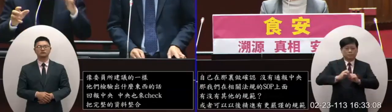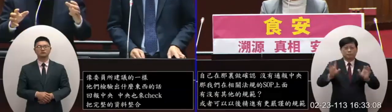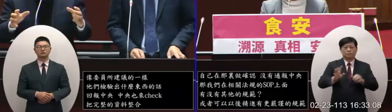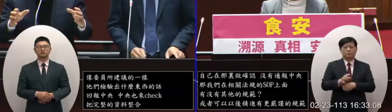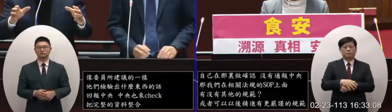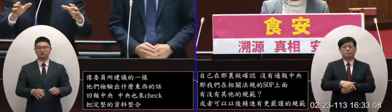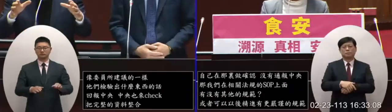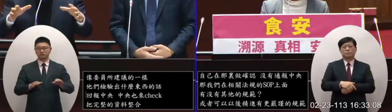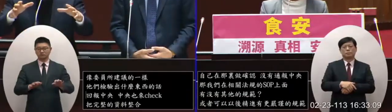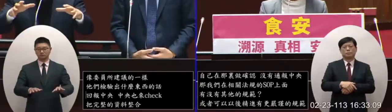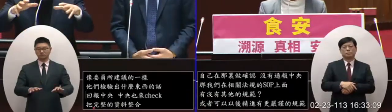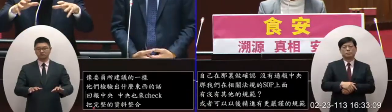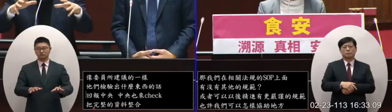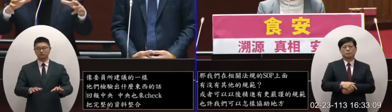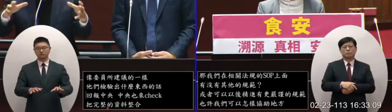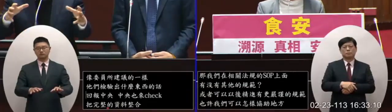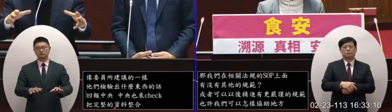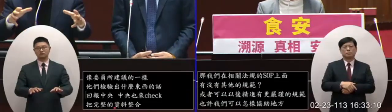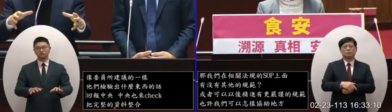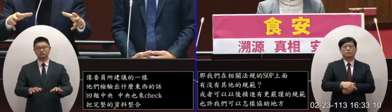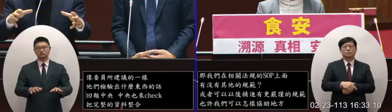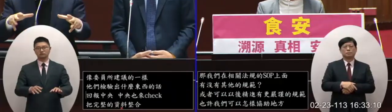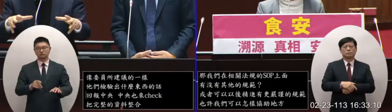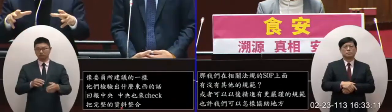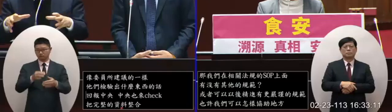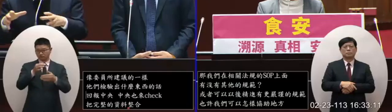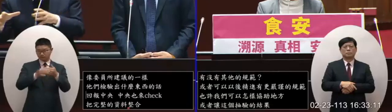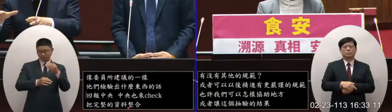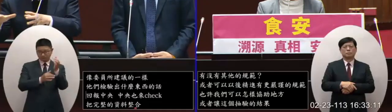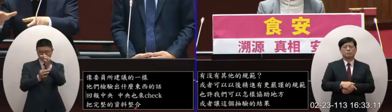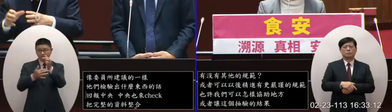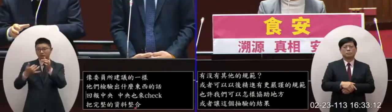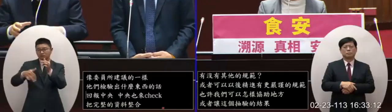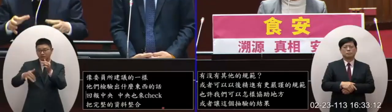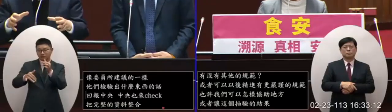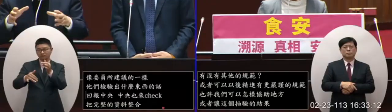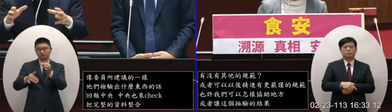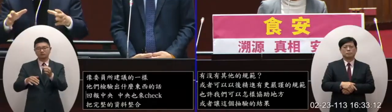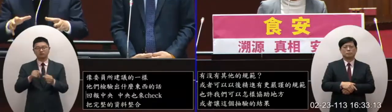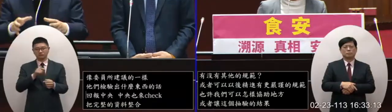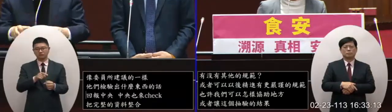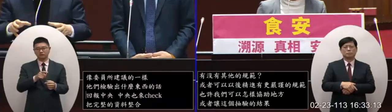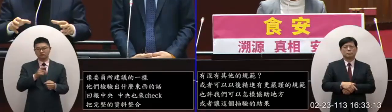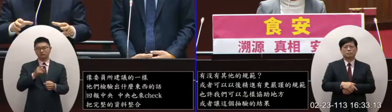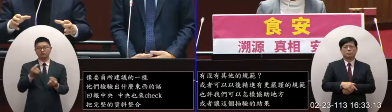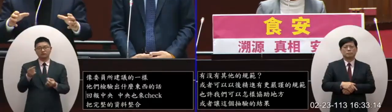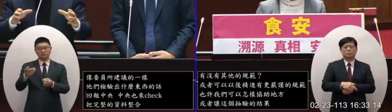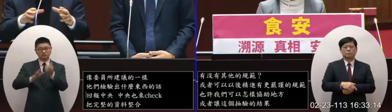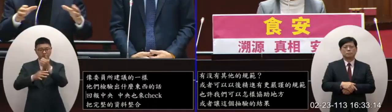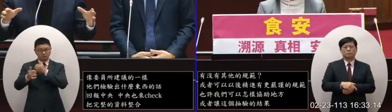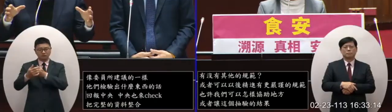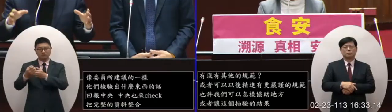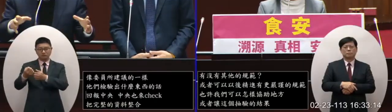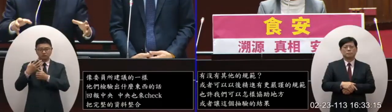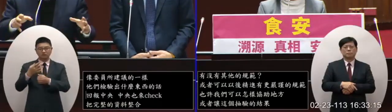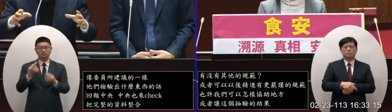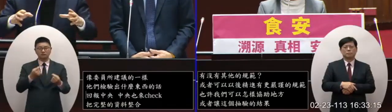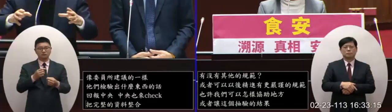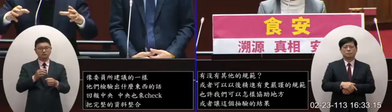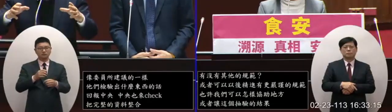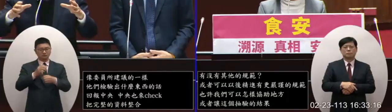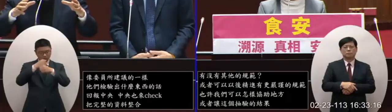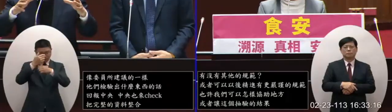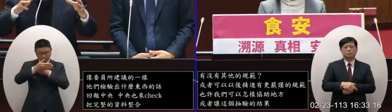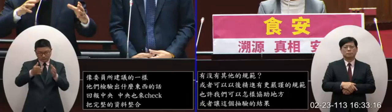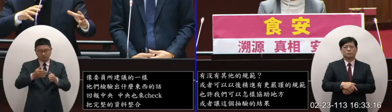佈目前是沒有完整的規範所以我們會在這個部分像委員所建立的話在實驗室操作準